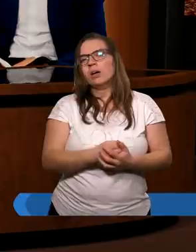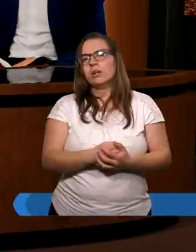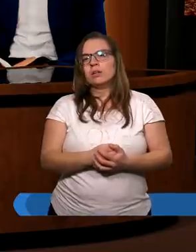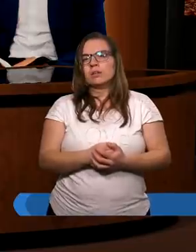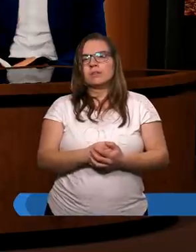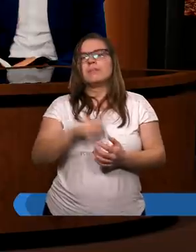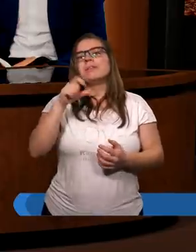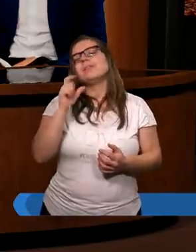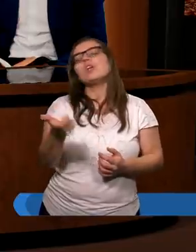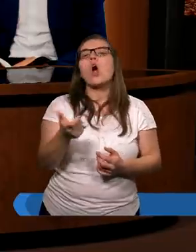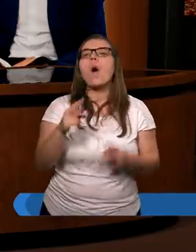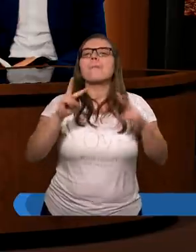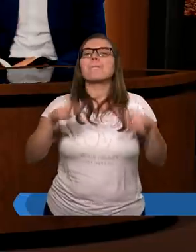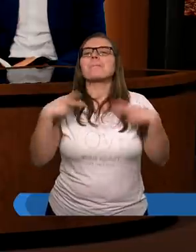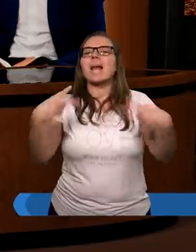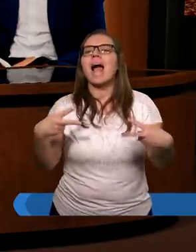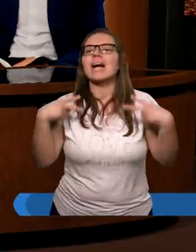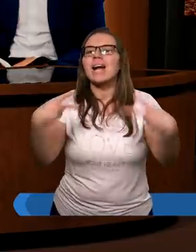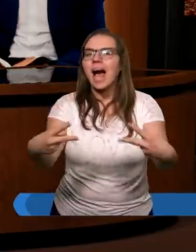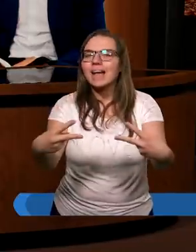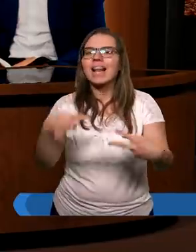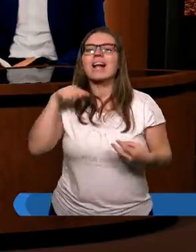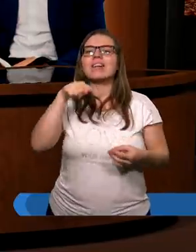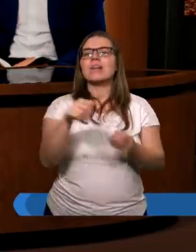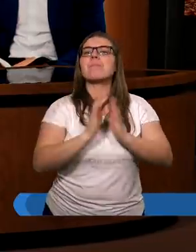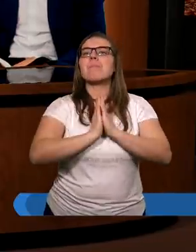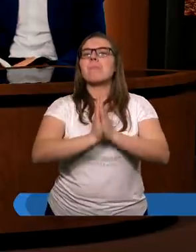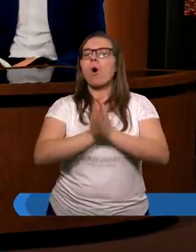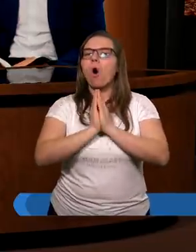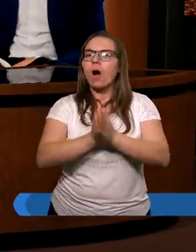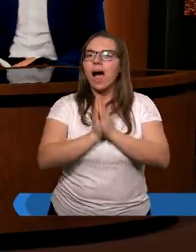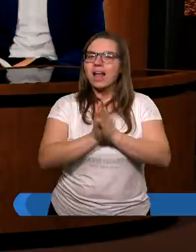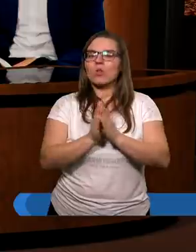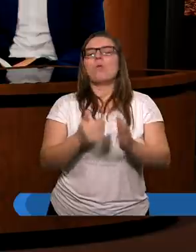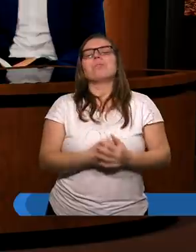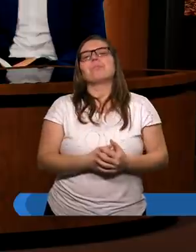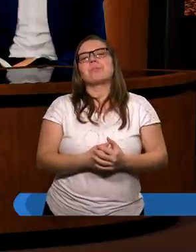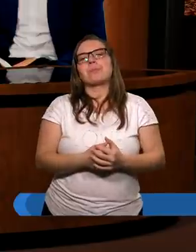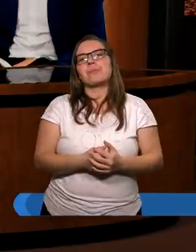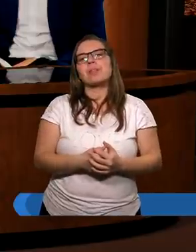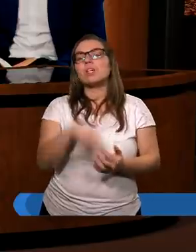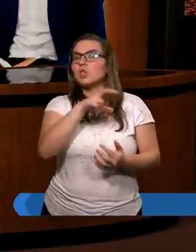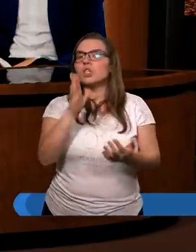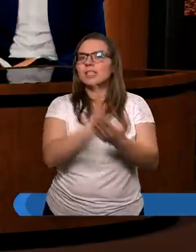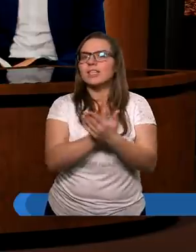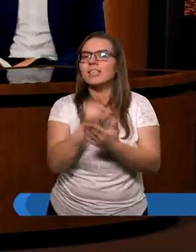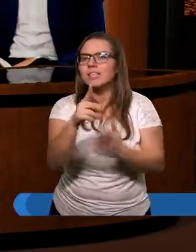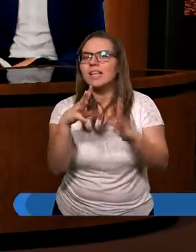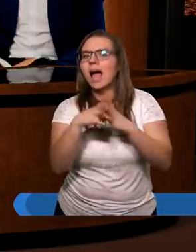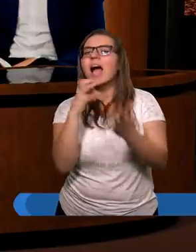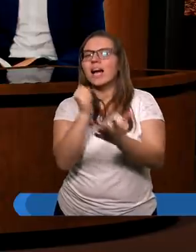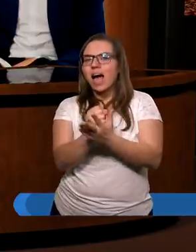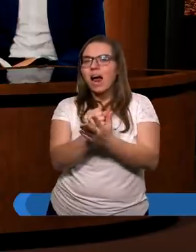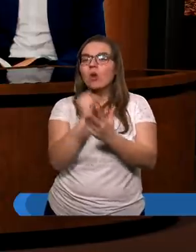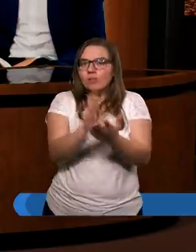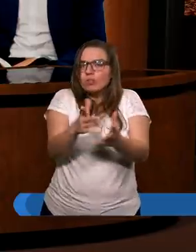co przekazać tym poganom, czy tylko to dekalog